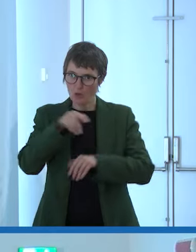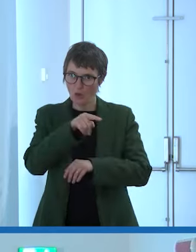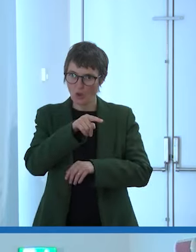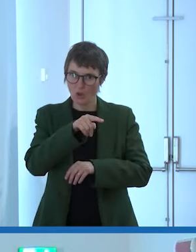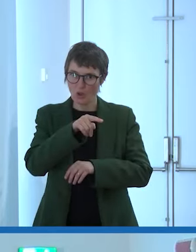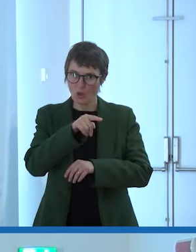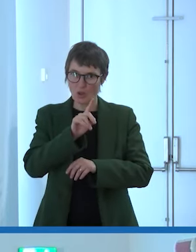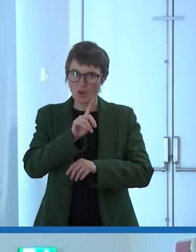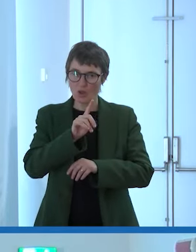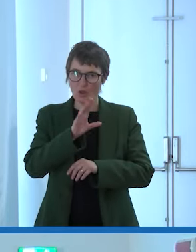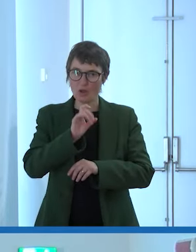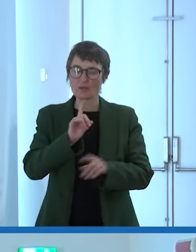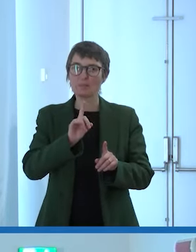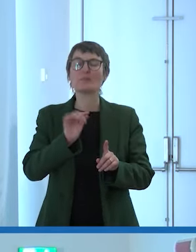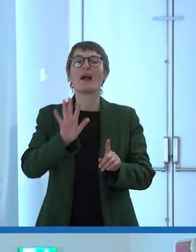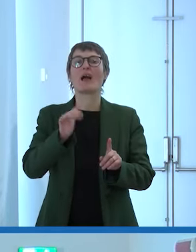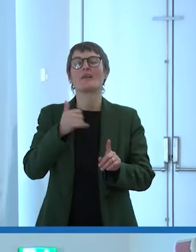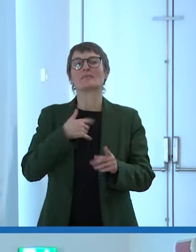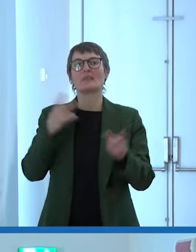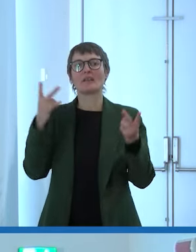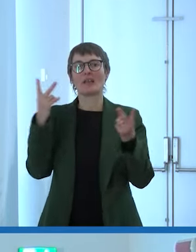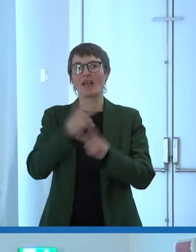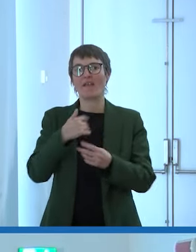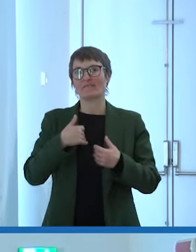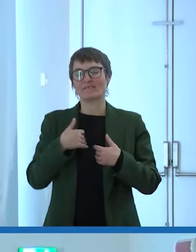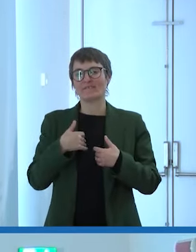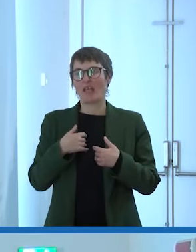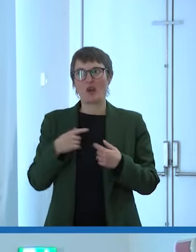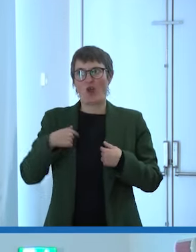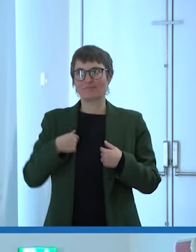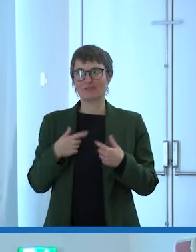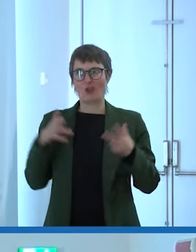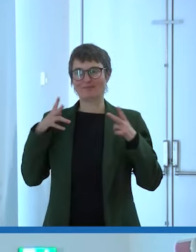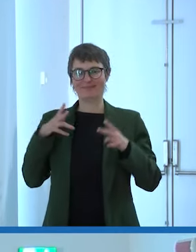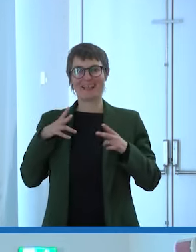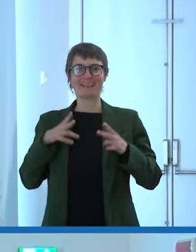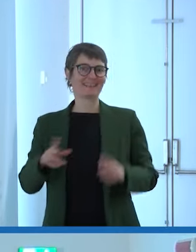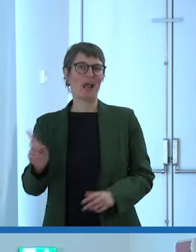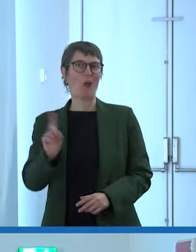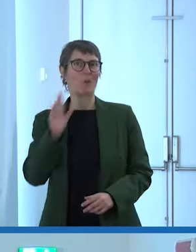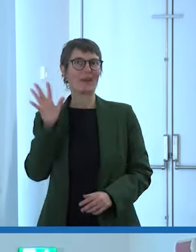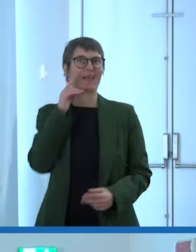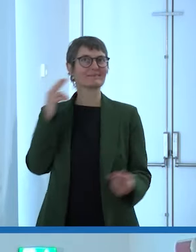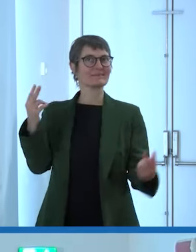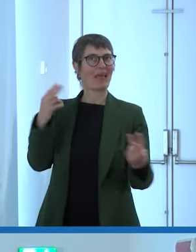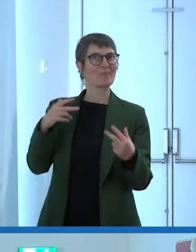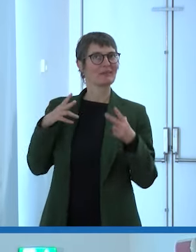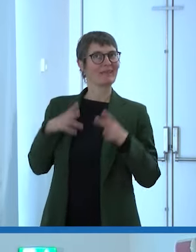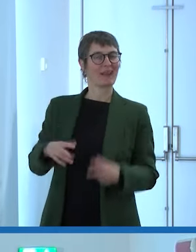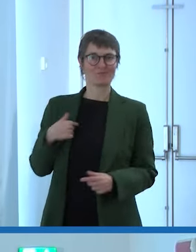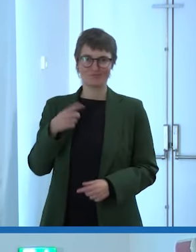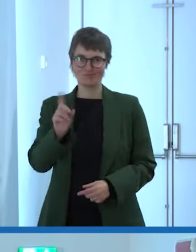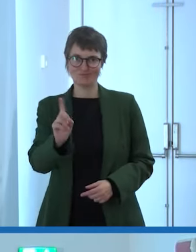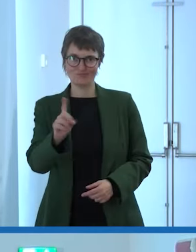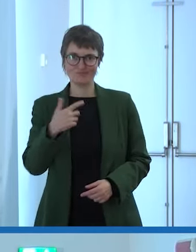contrariamente di quello che si può pensare non sono per niente una persona tranquilla mi piace mi piace andare